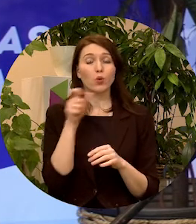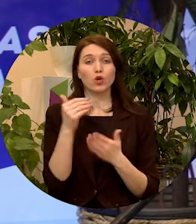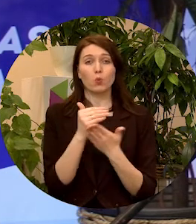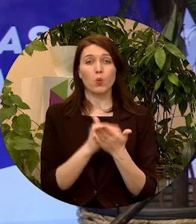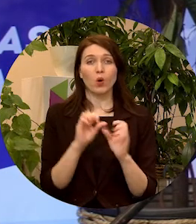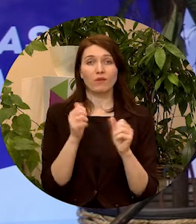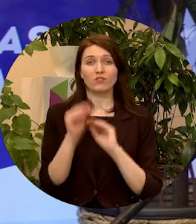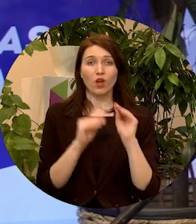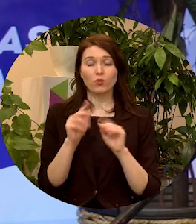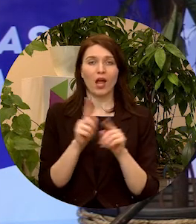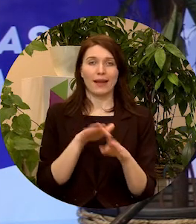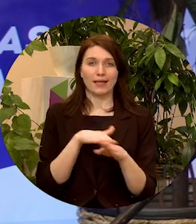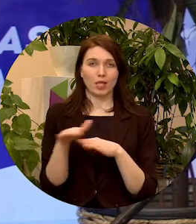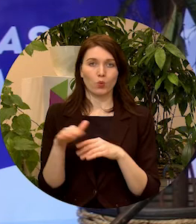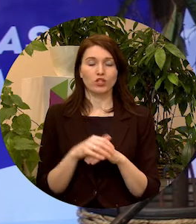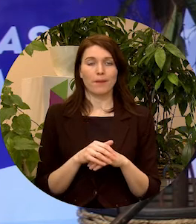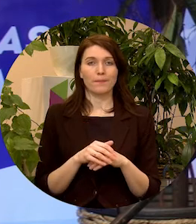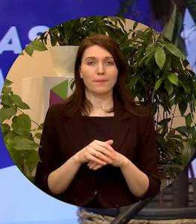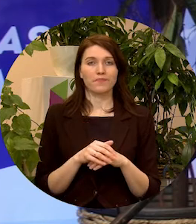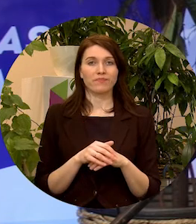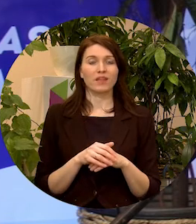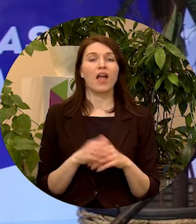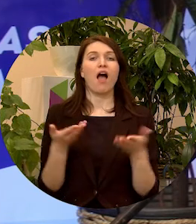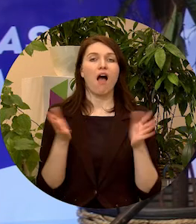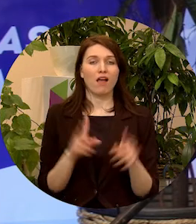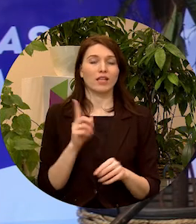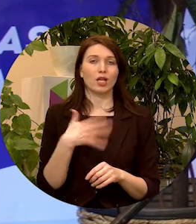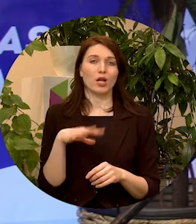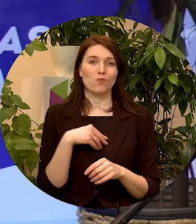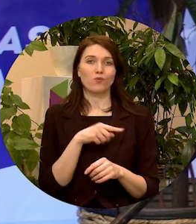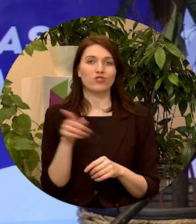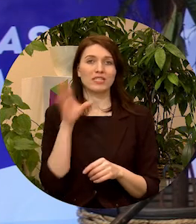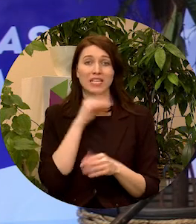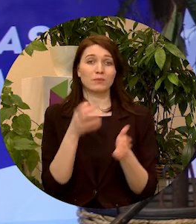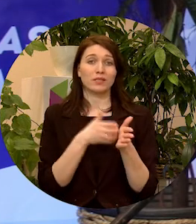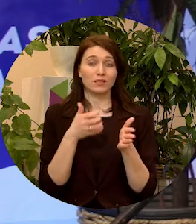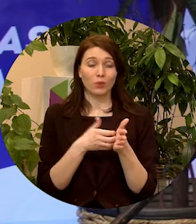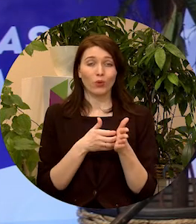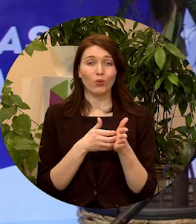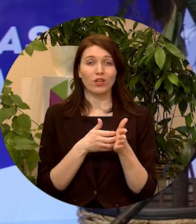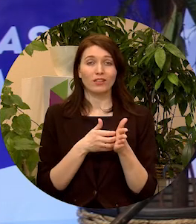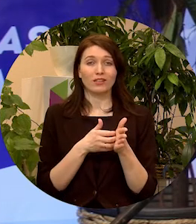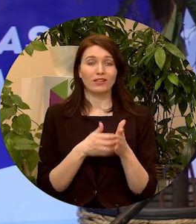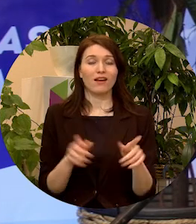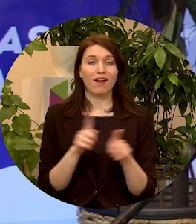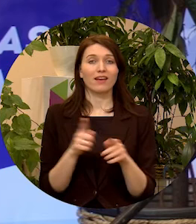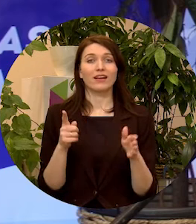veidošanā. Un īstenošanā. Tā ka atlaik tikai mums šīs iespējas izmantot un